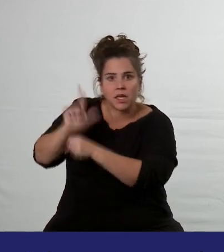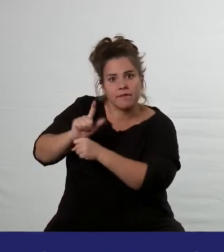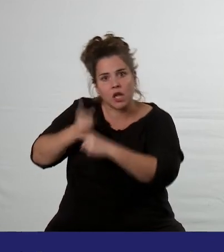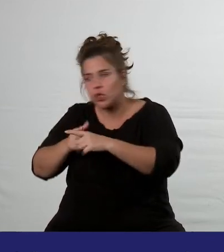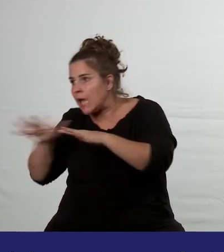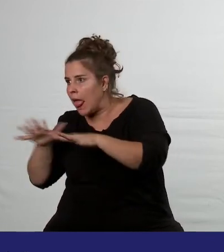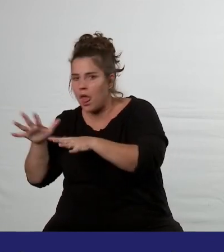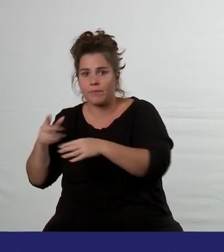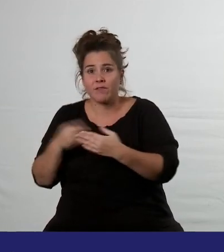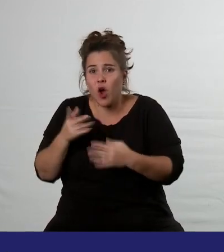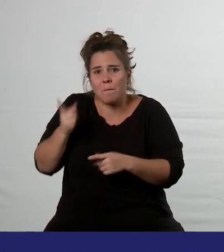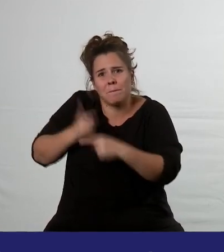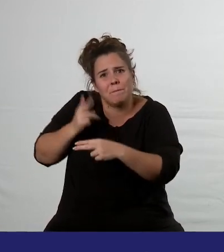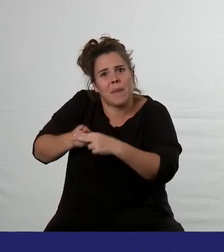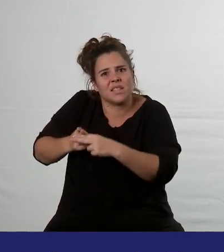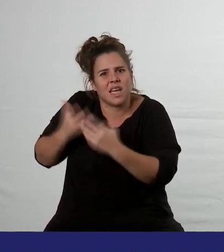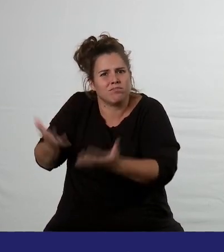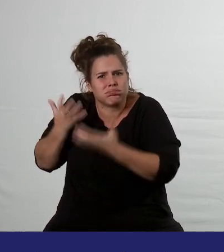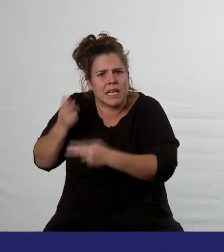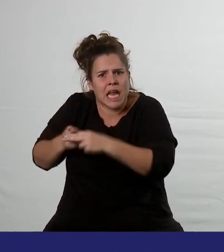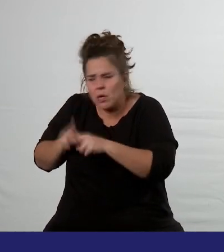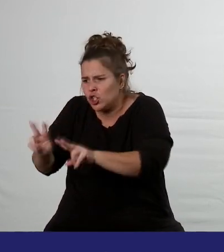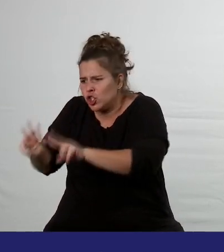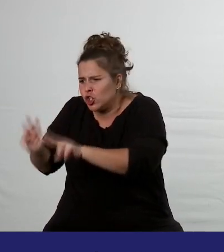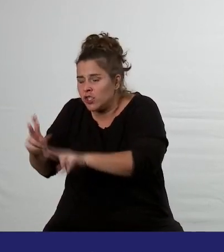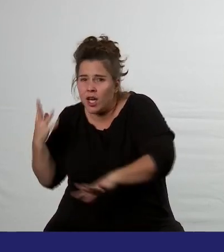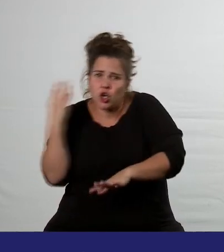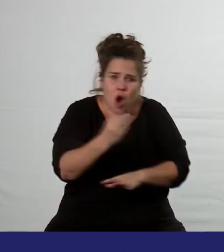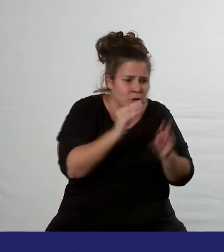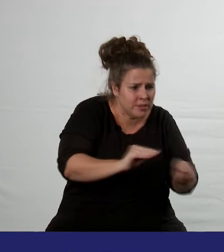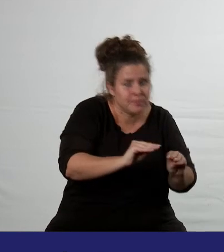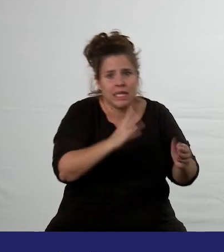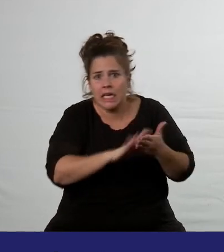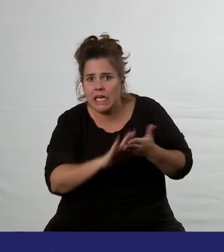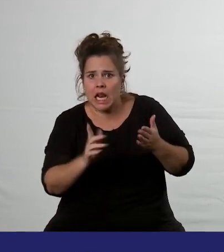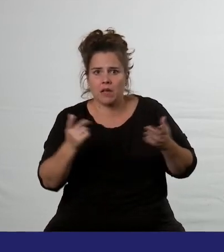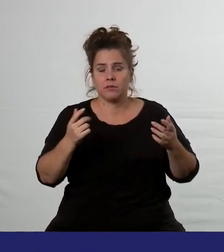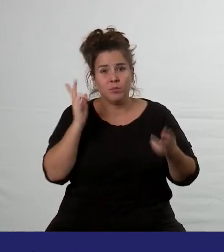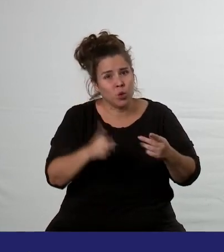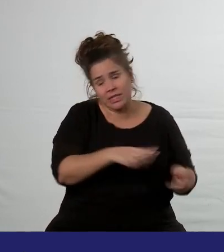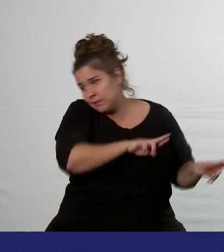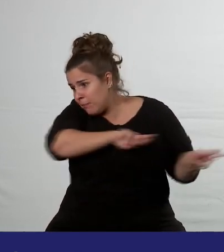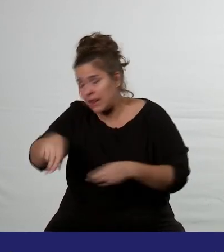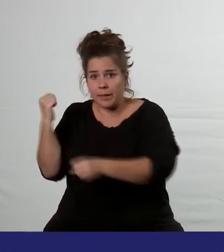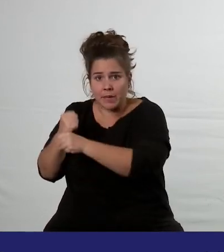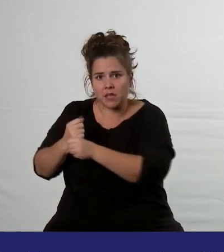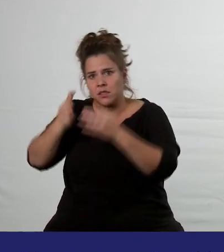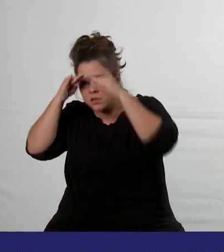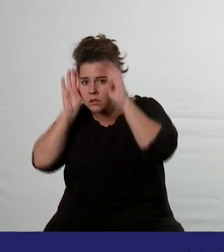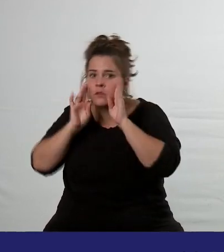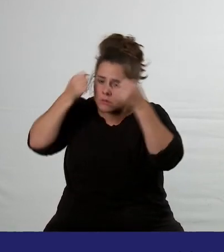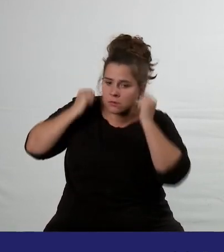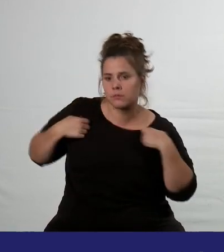odhodláním dát pacientům všechno, co je v jejich silách. Oblect se do všech potřebných ochranných